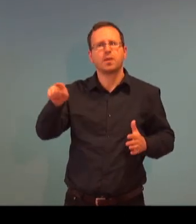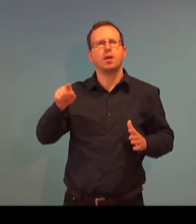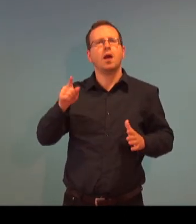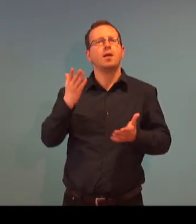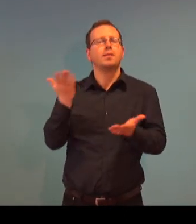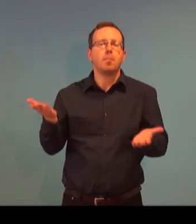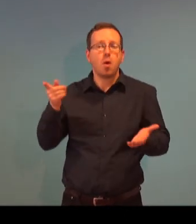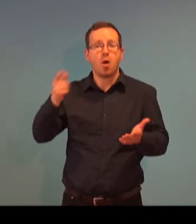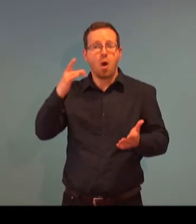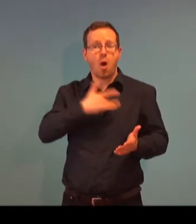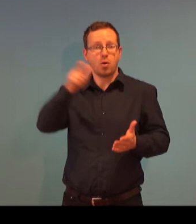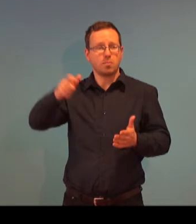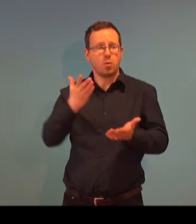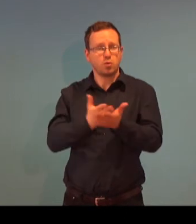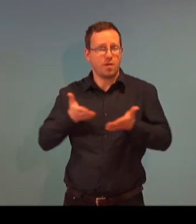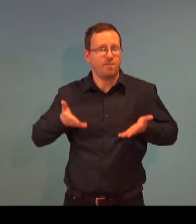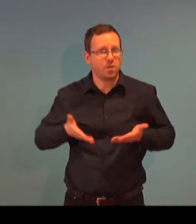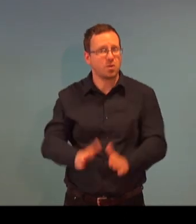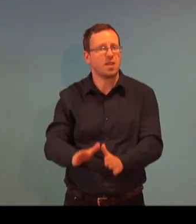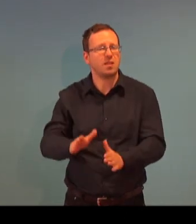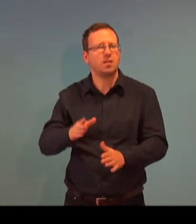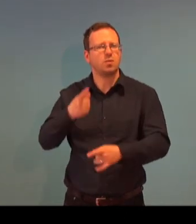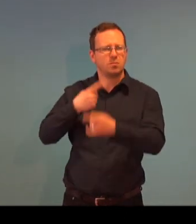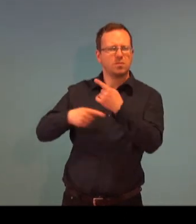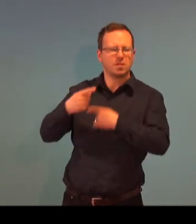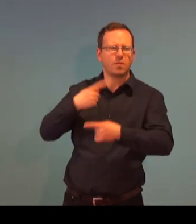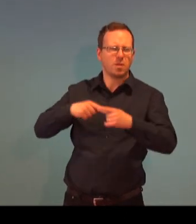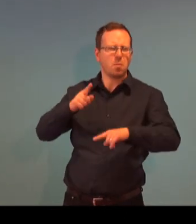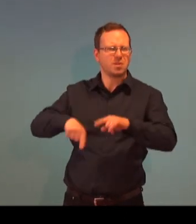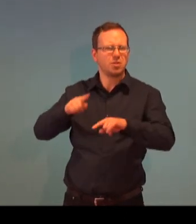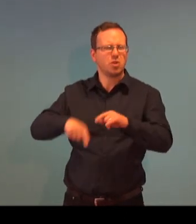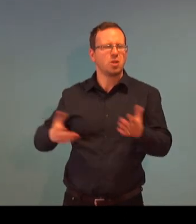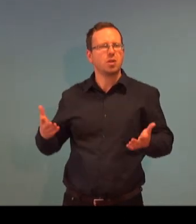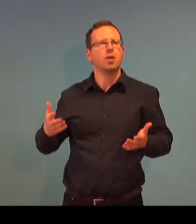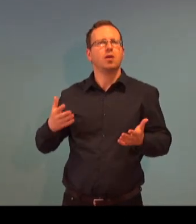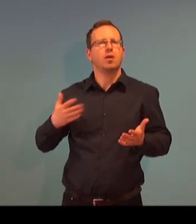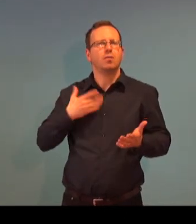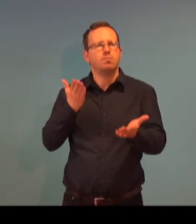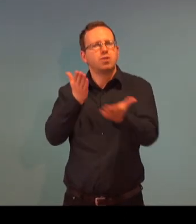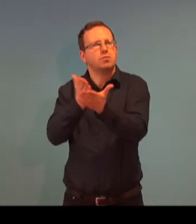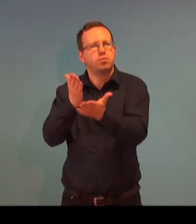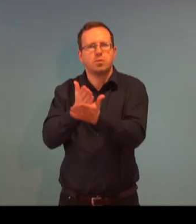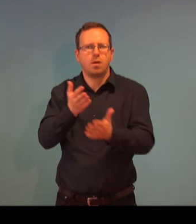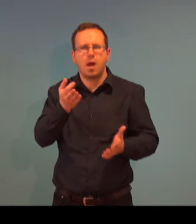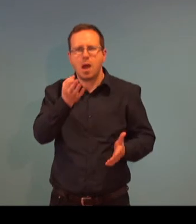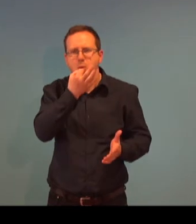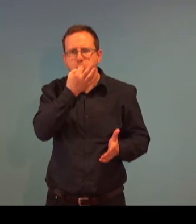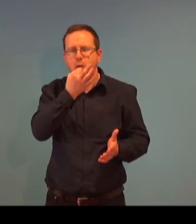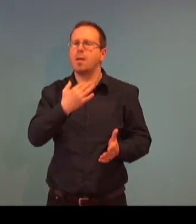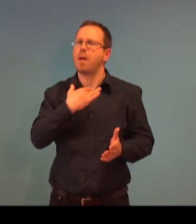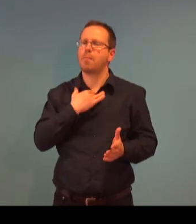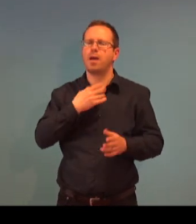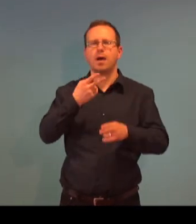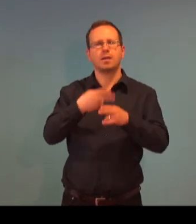kteří mají i vrozený handicap, tak zkrátka neměli možnost se plně tomu vzdělávání věnovat. Právě proto